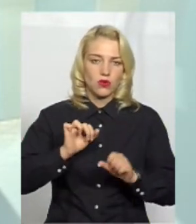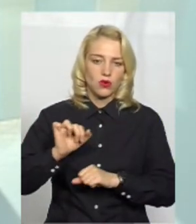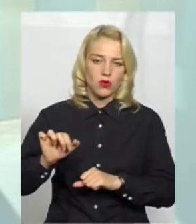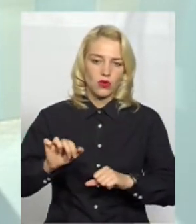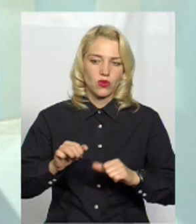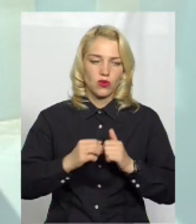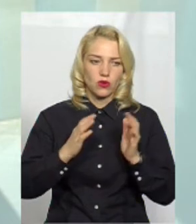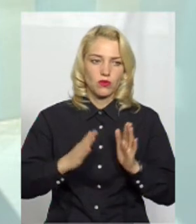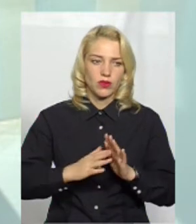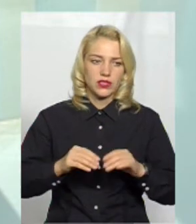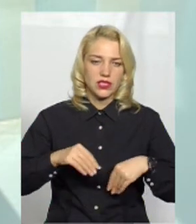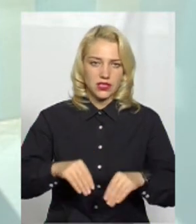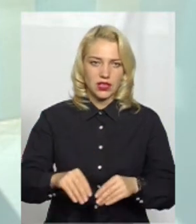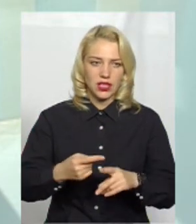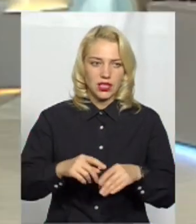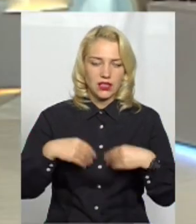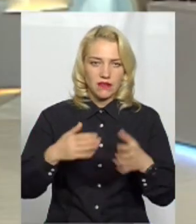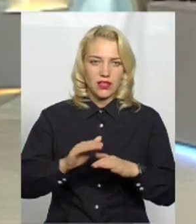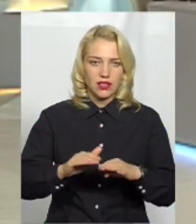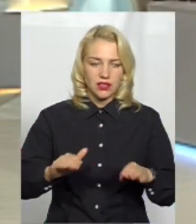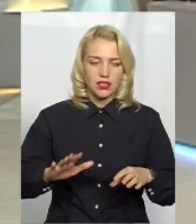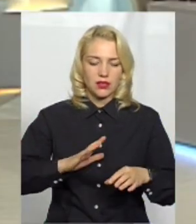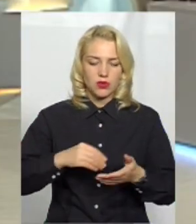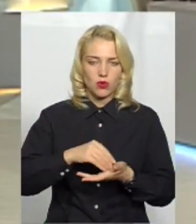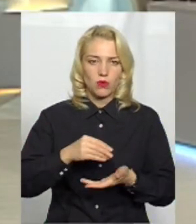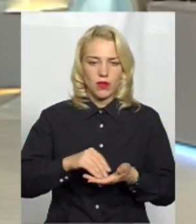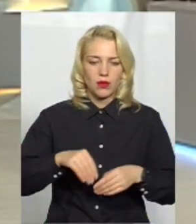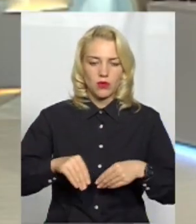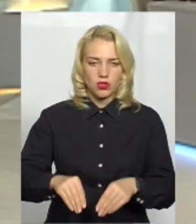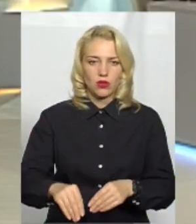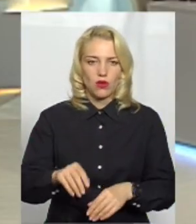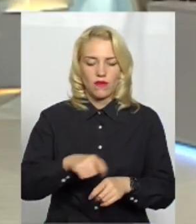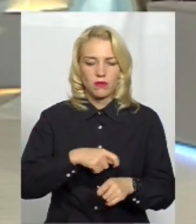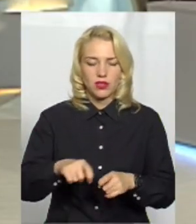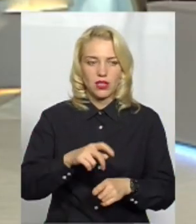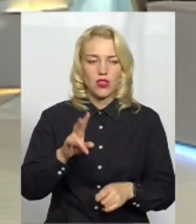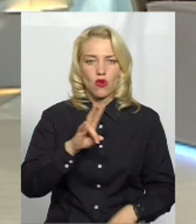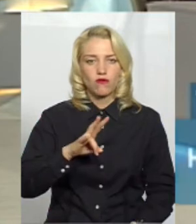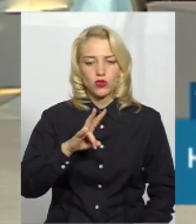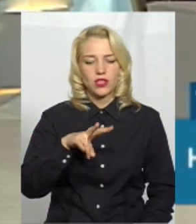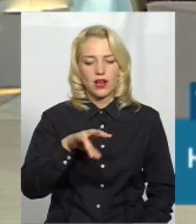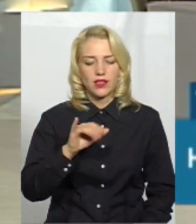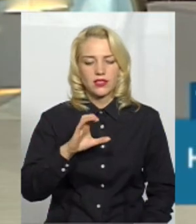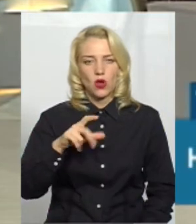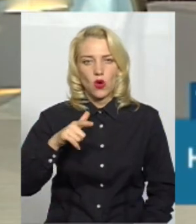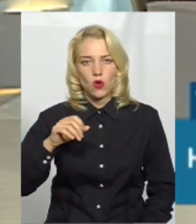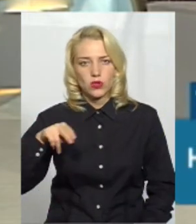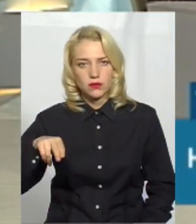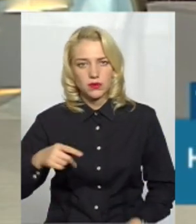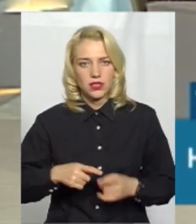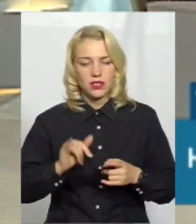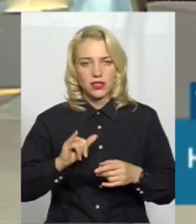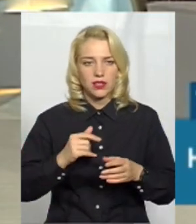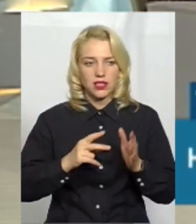виділяли кошти, садили, давали діткам, закупляли цей посадковий матеріал в Новушицькому лісгоспі. Ми 80 тисяч, на